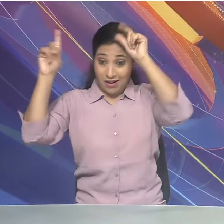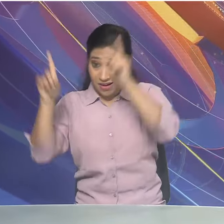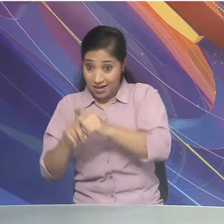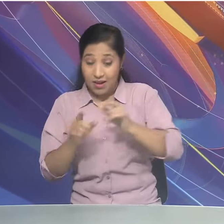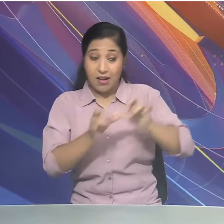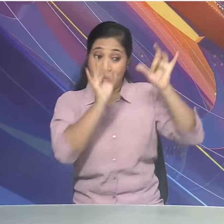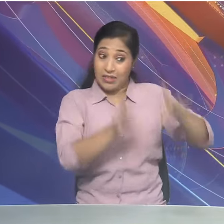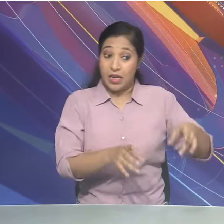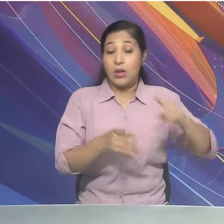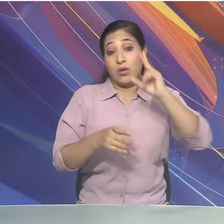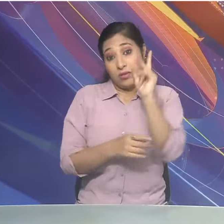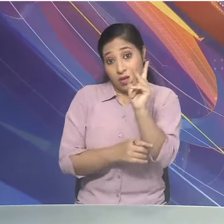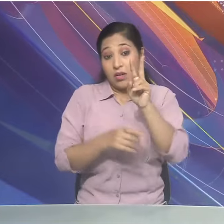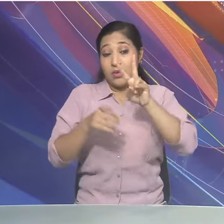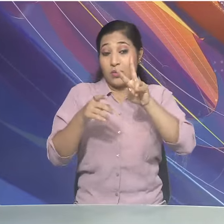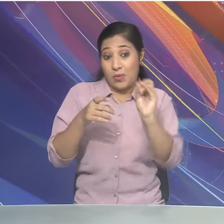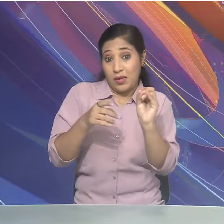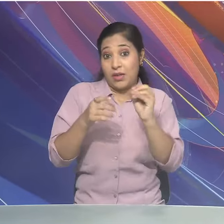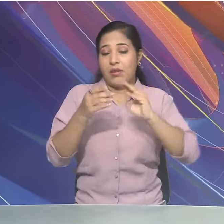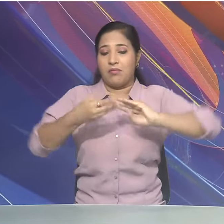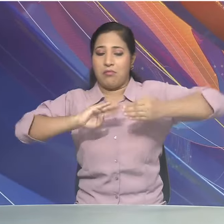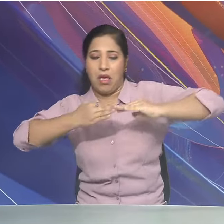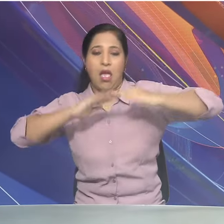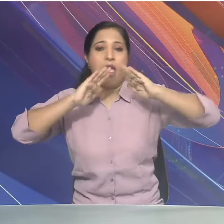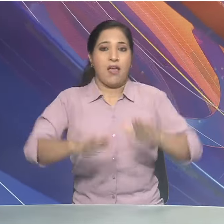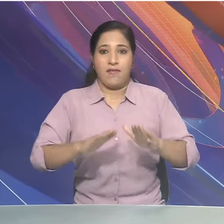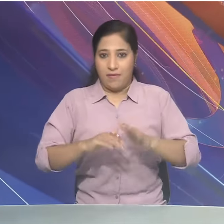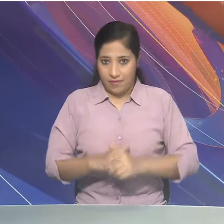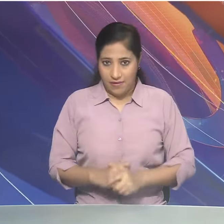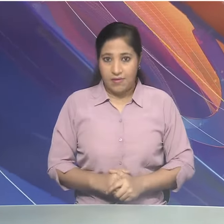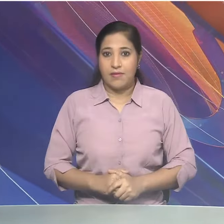दूसरा ट्वेंटी-ट्वेंटी क्रिकेट मैच खिला जाएगा